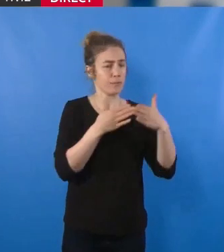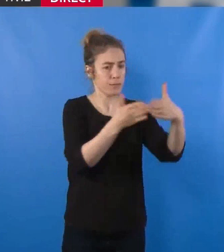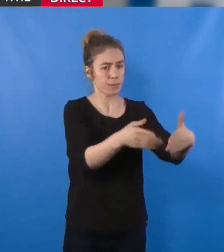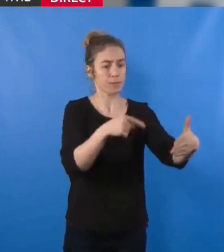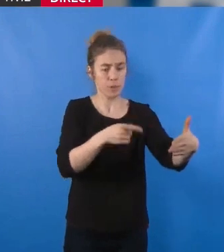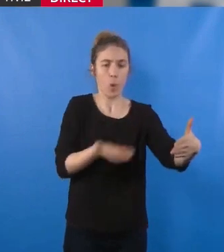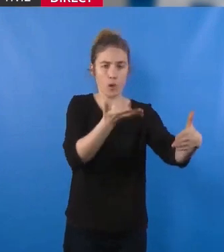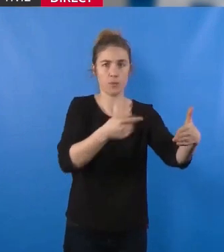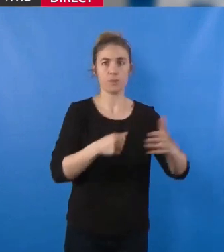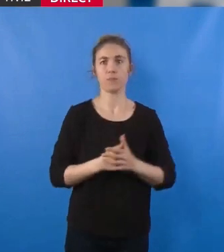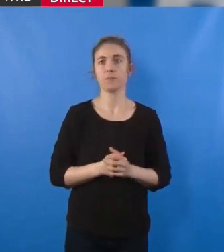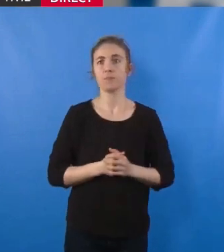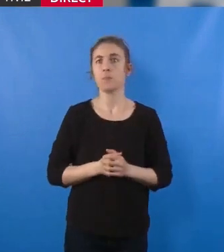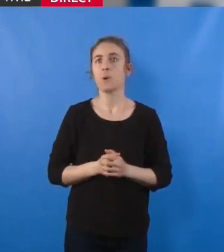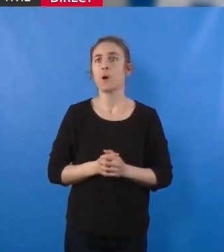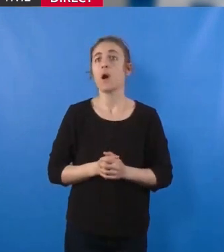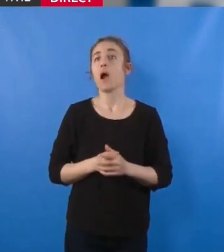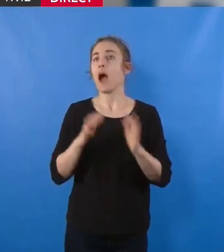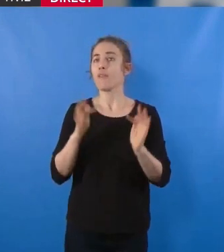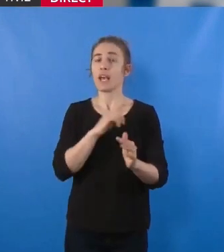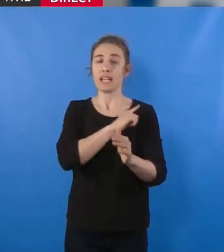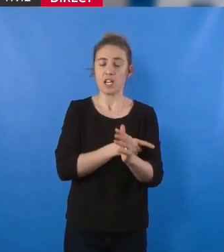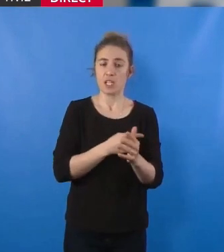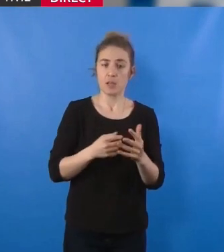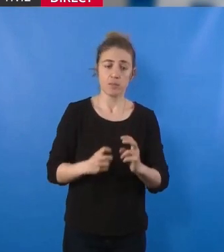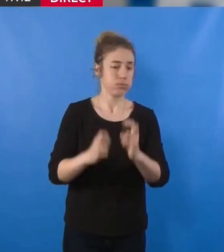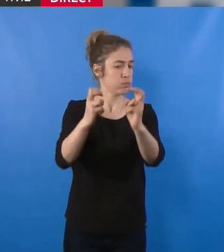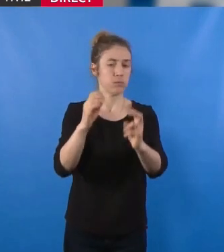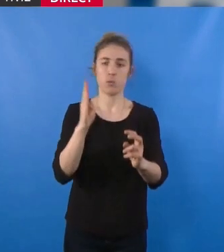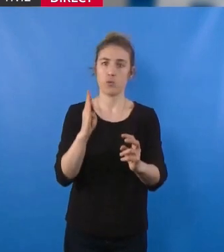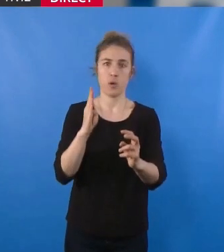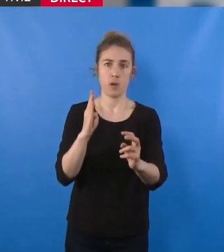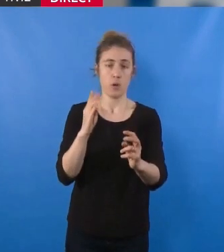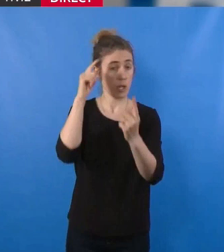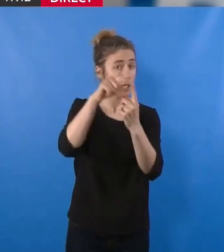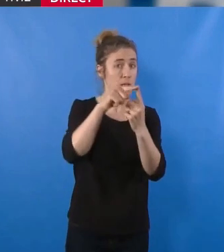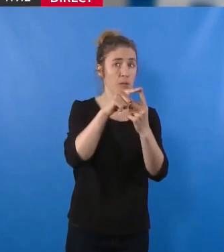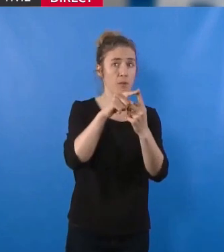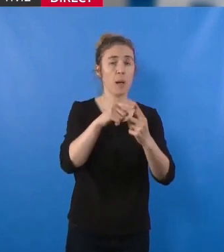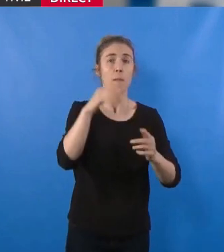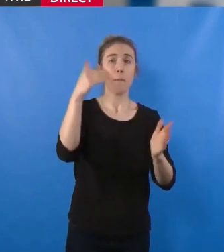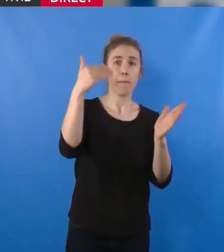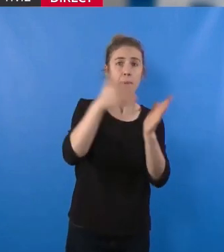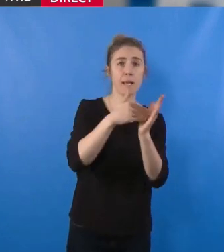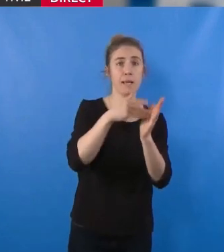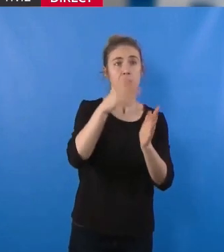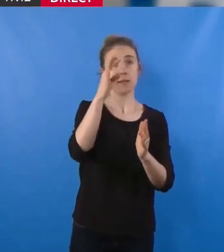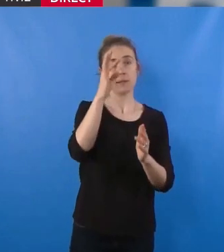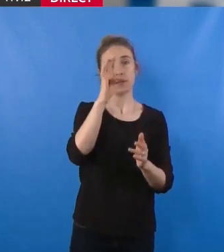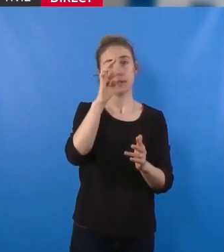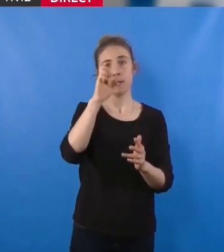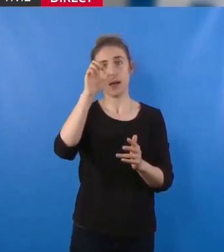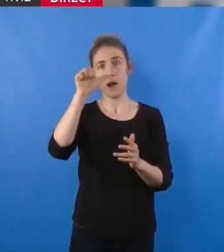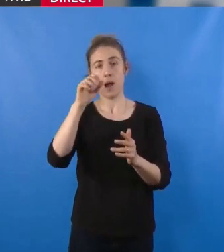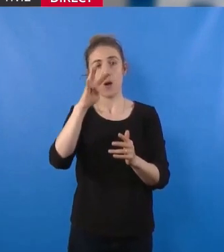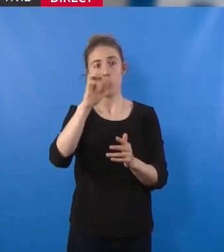industriel et un choc de production électrique est devant nous. Si nous voulons atteindre les 1000 TWh de production annuelle nationale